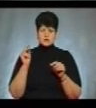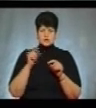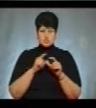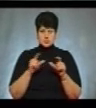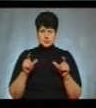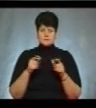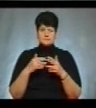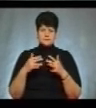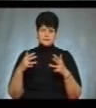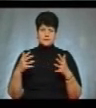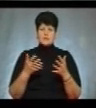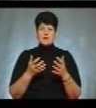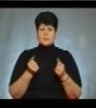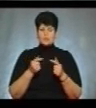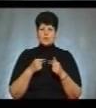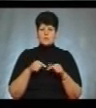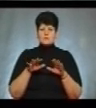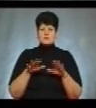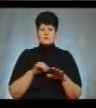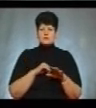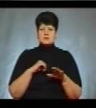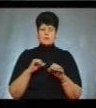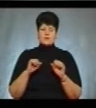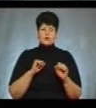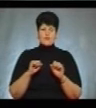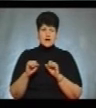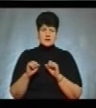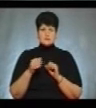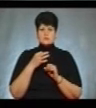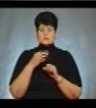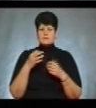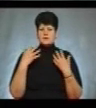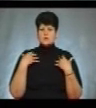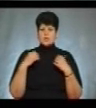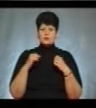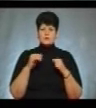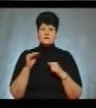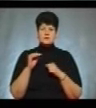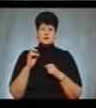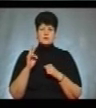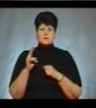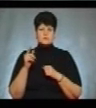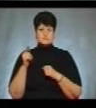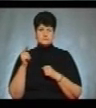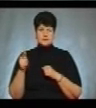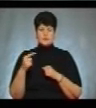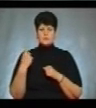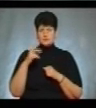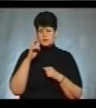дошкільних закладів прийматимуть органи місцевого самоврядування, повідомив начальник управління житлово-комунального господарства